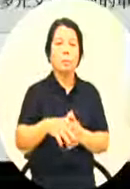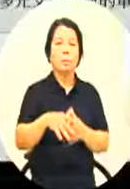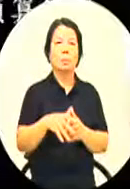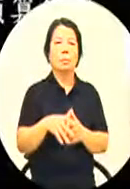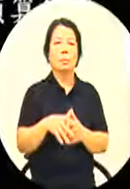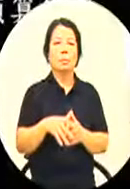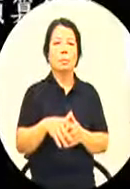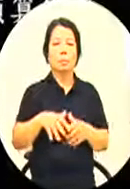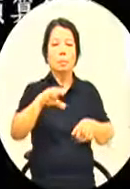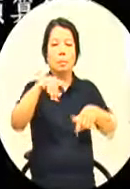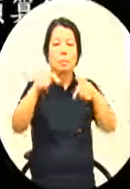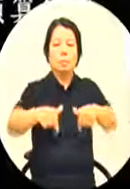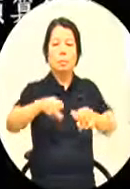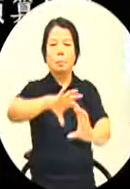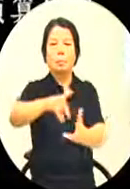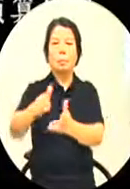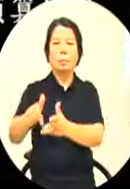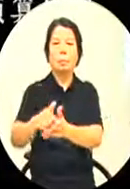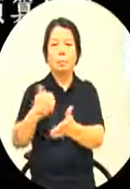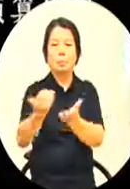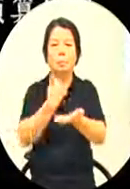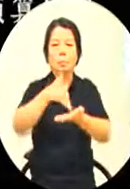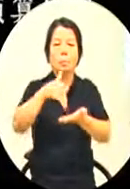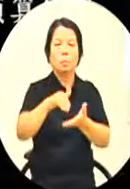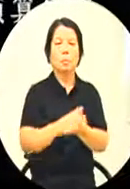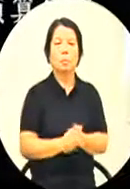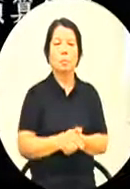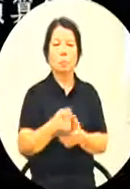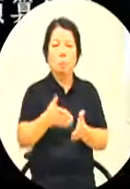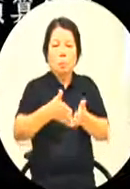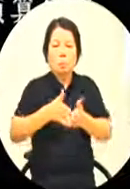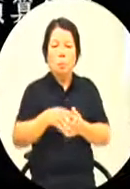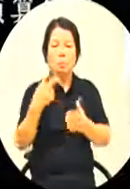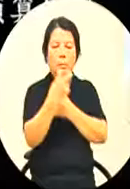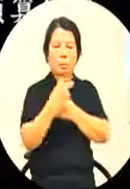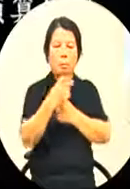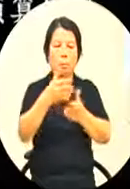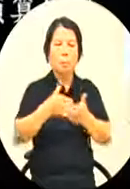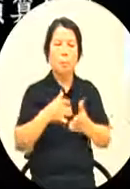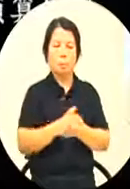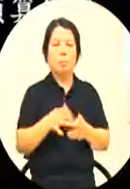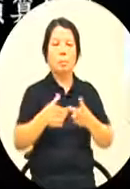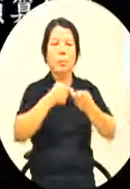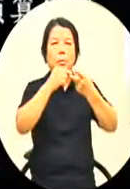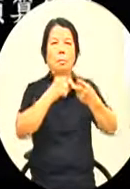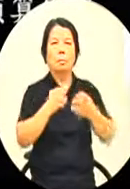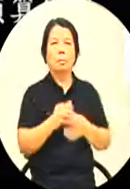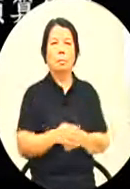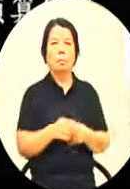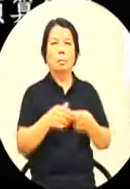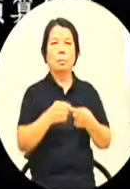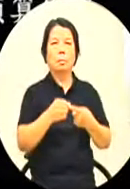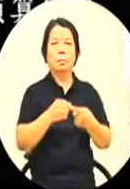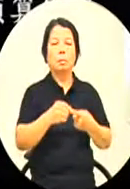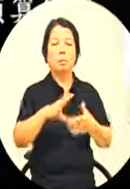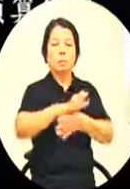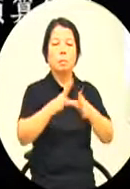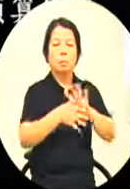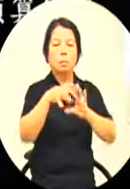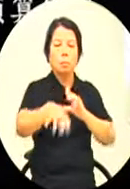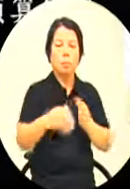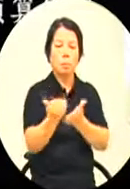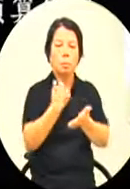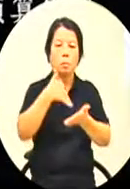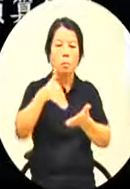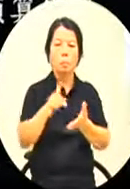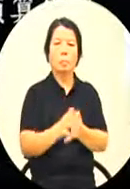我的看法是这样我觉得非常需要检讨第一个我认为从文化局的预算